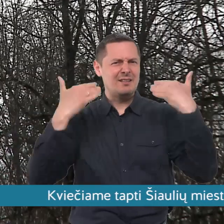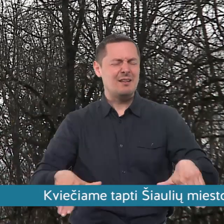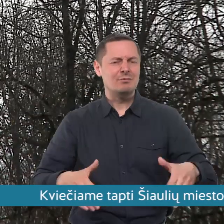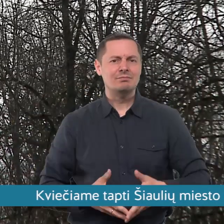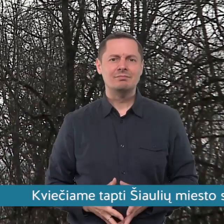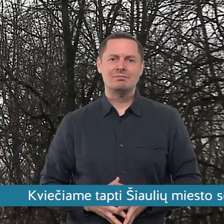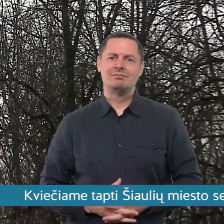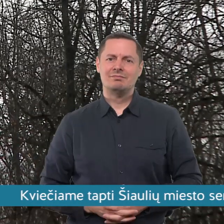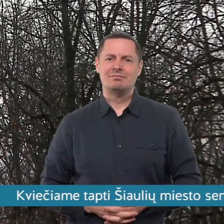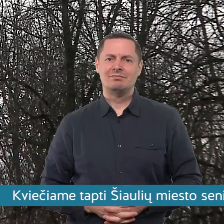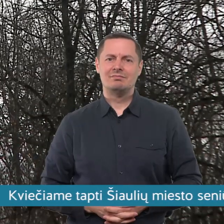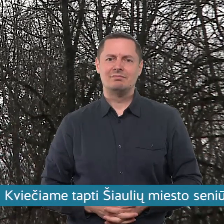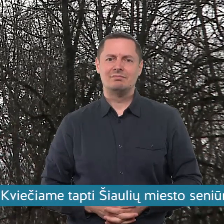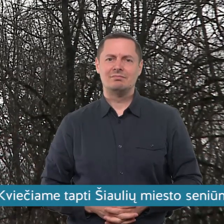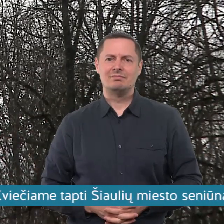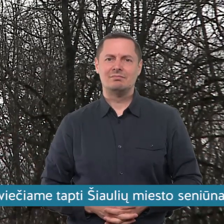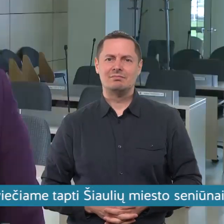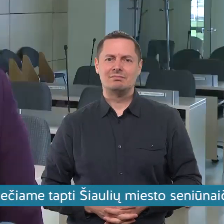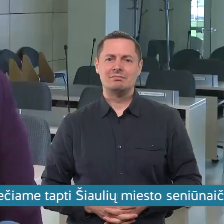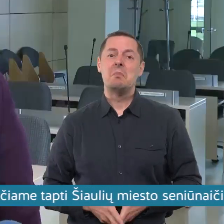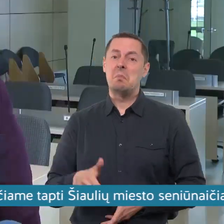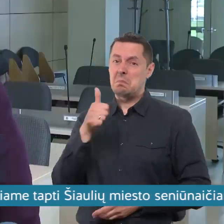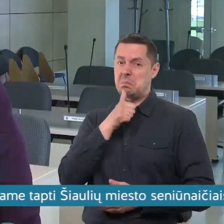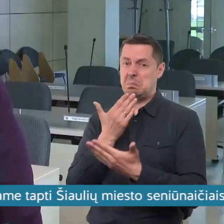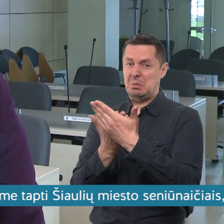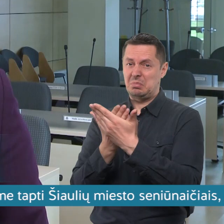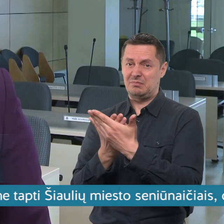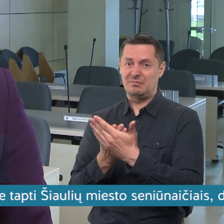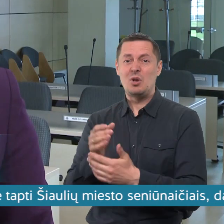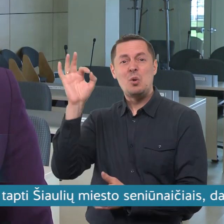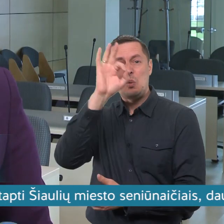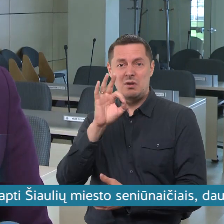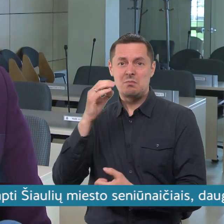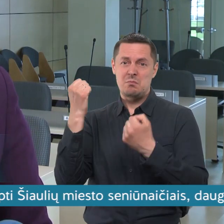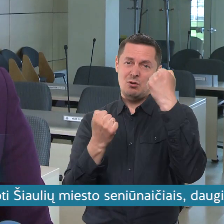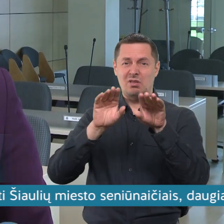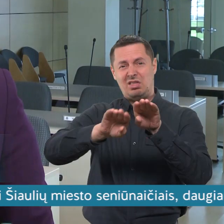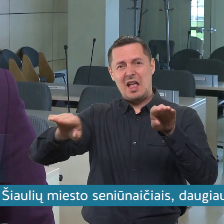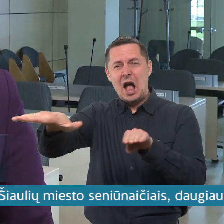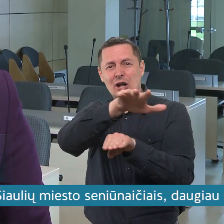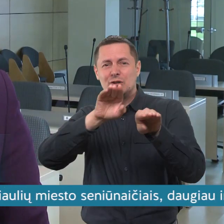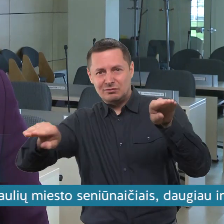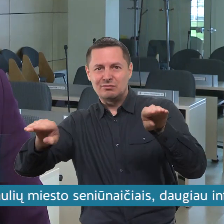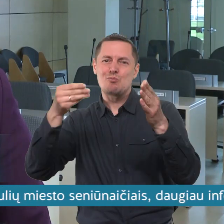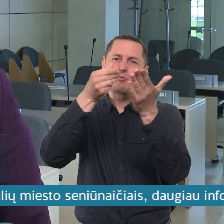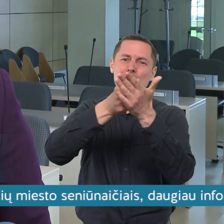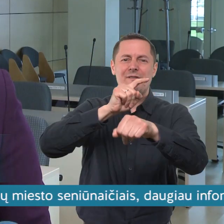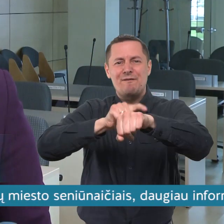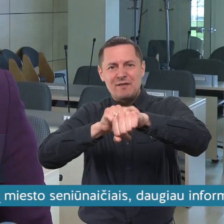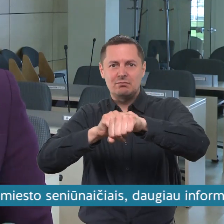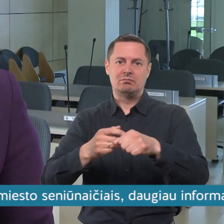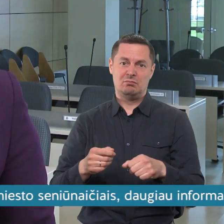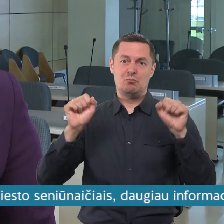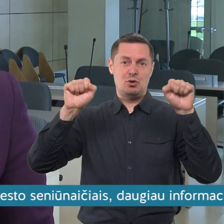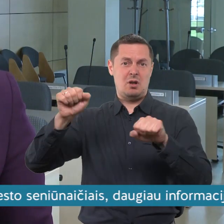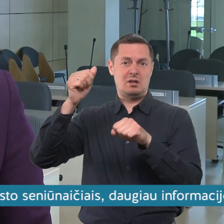kapitalas, bet vaizdo stebėjimo kameros. Kaip pavyzdžiui, dėl parkavimo, jeigu automobilių parkavimo tam tikroje